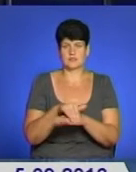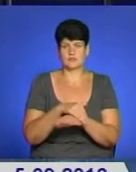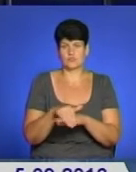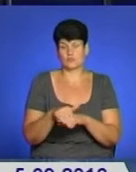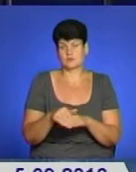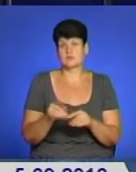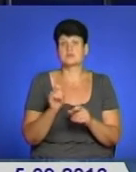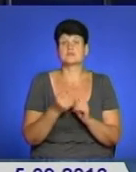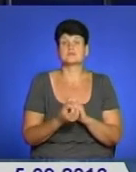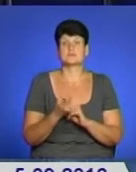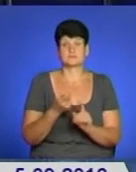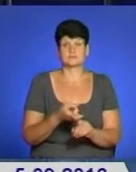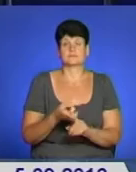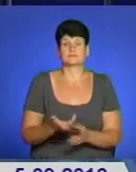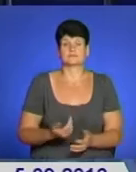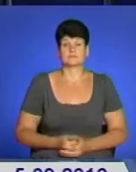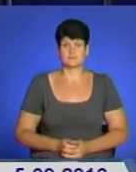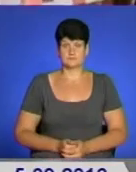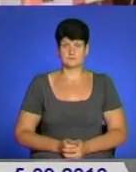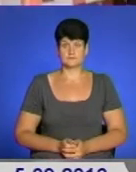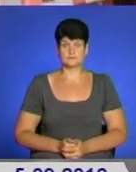у назвах, дізнавалася Любов Гадомська.